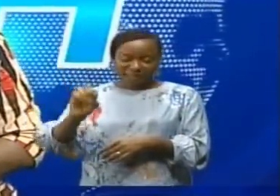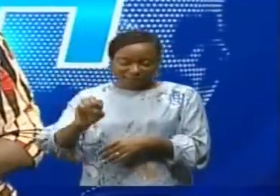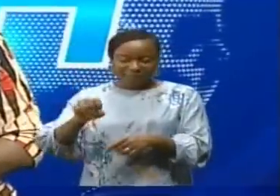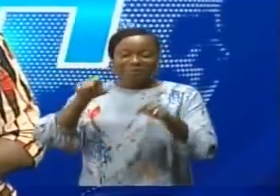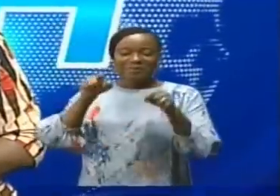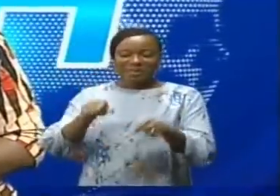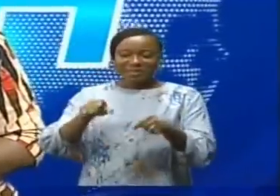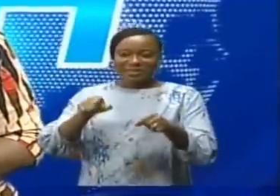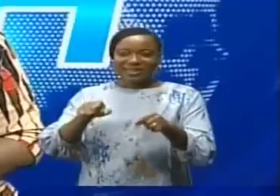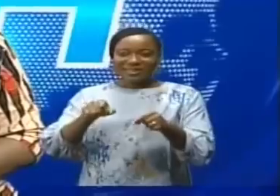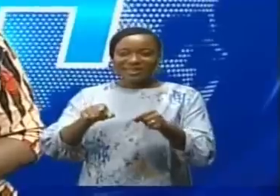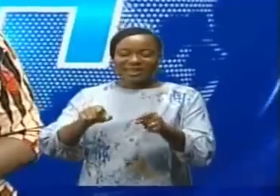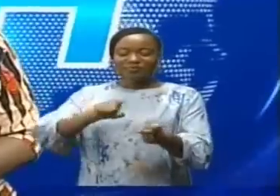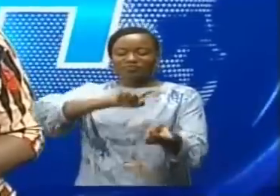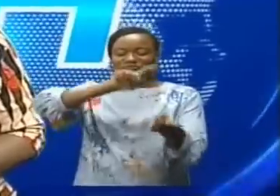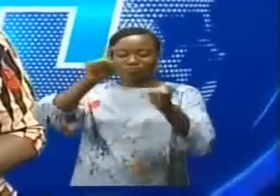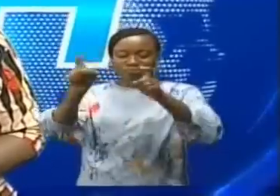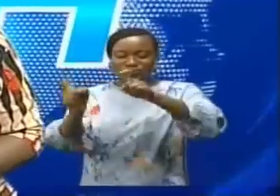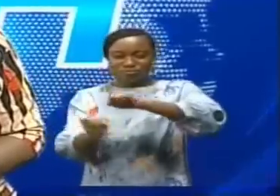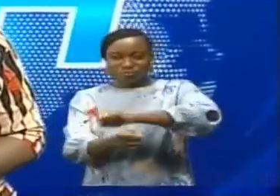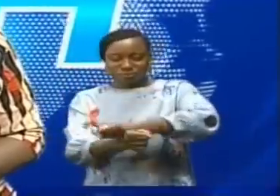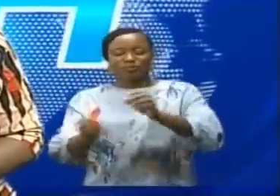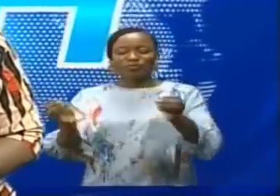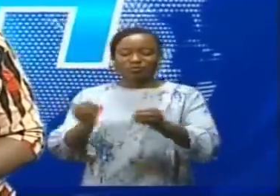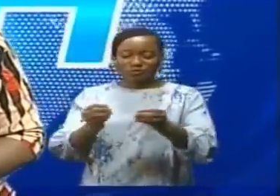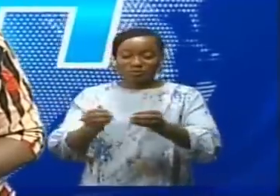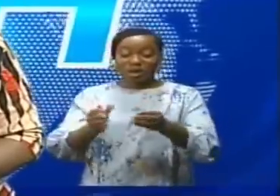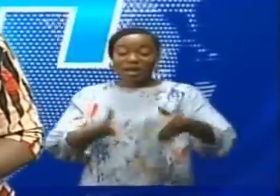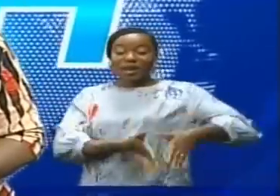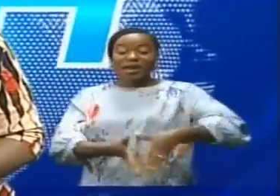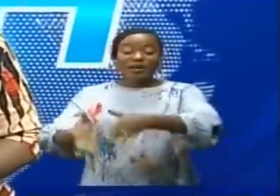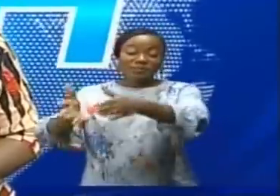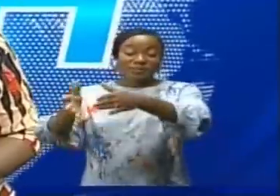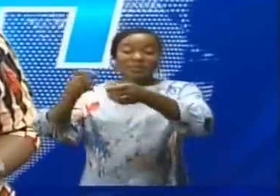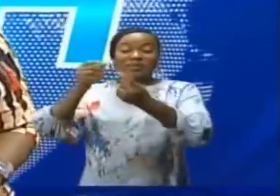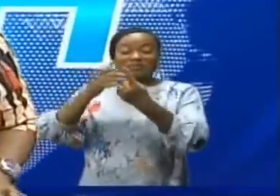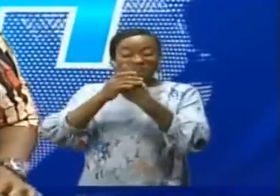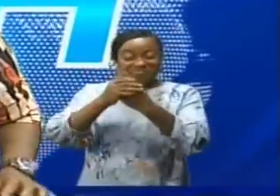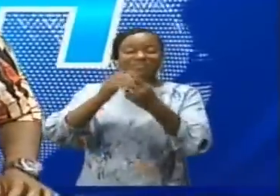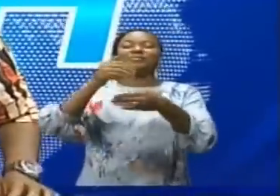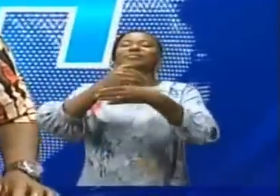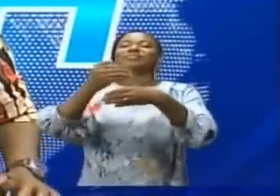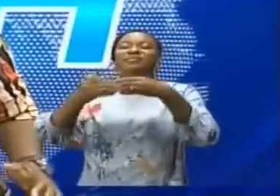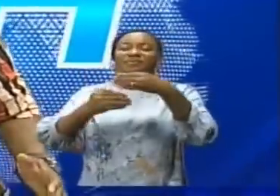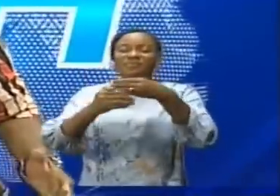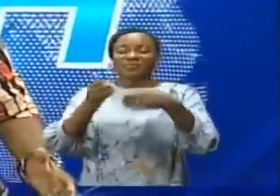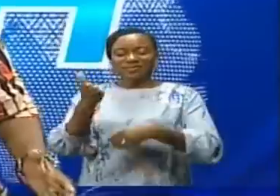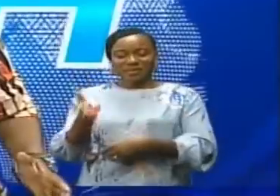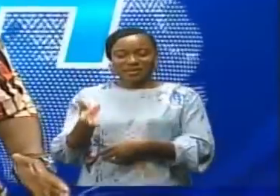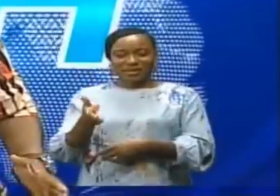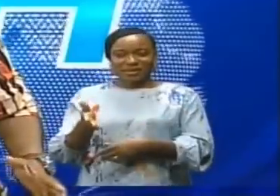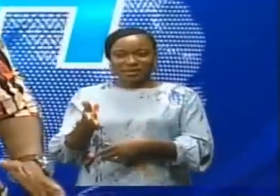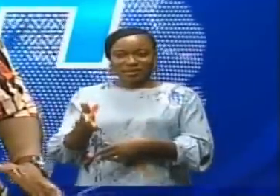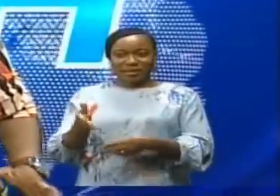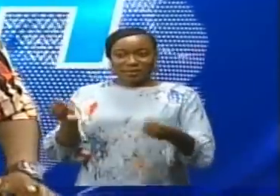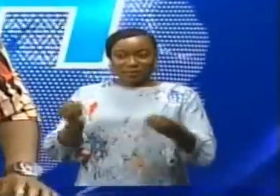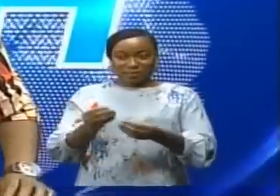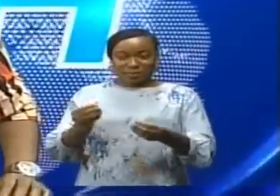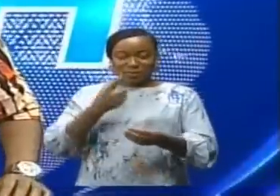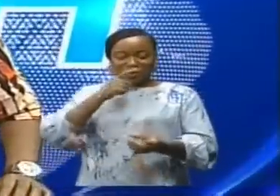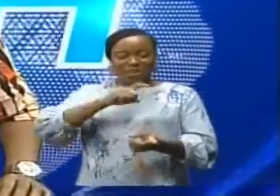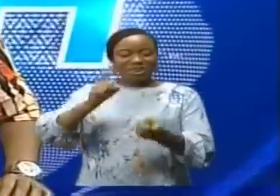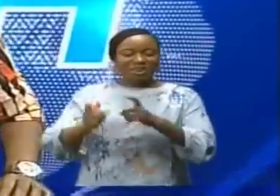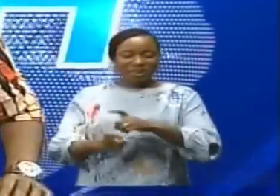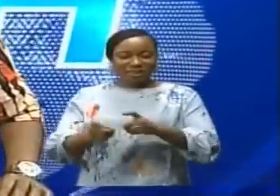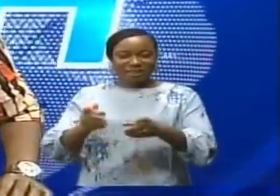robe. La voirie urbaine connaît en ce moment une cure des jouvences pour moderniser